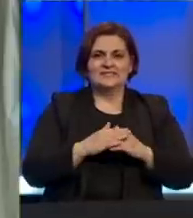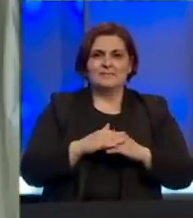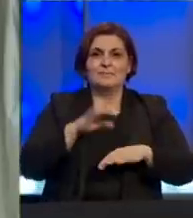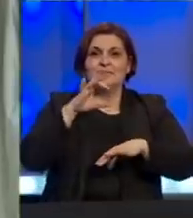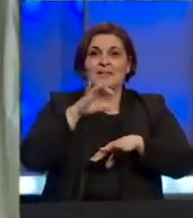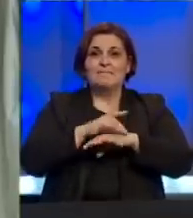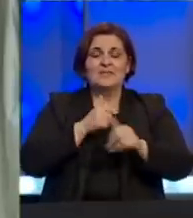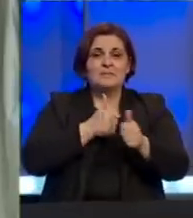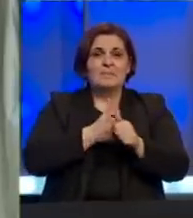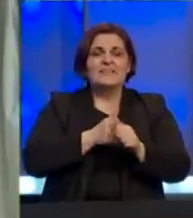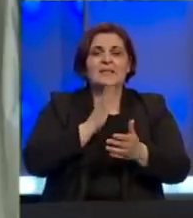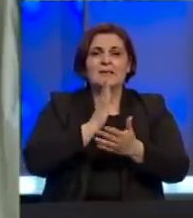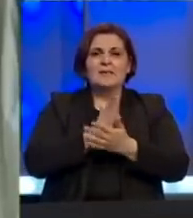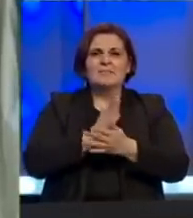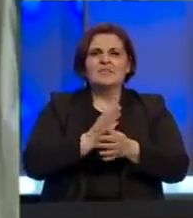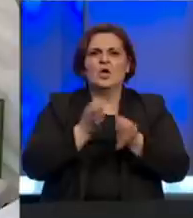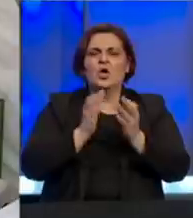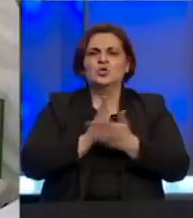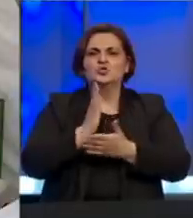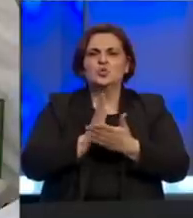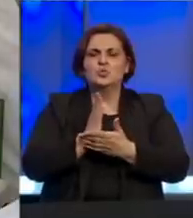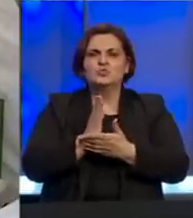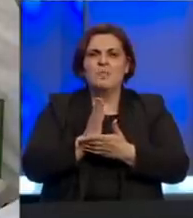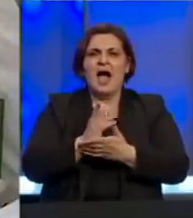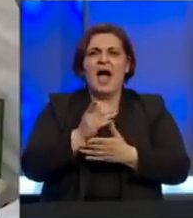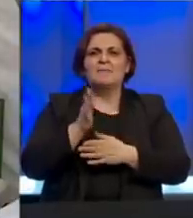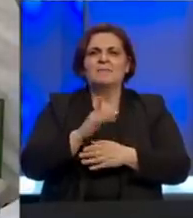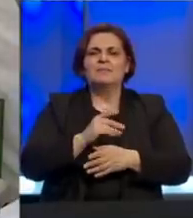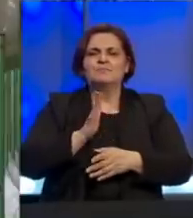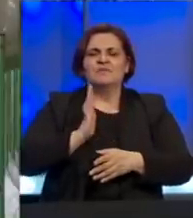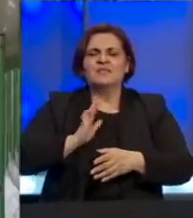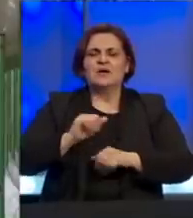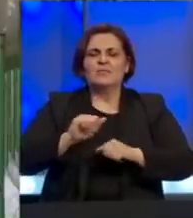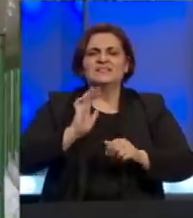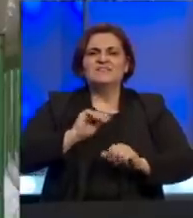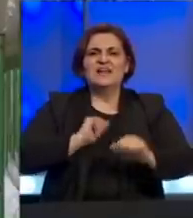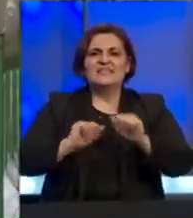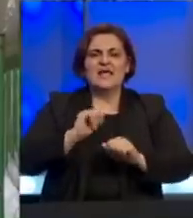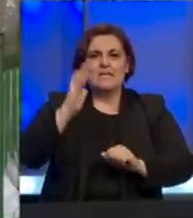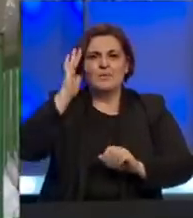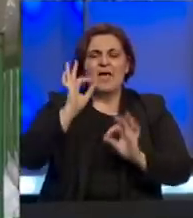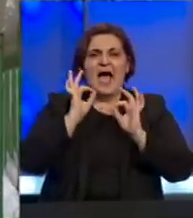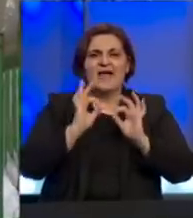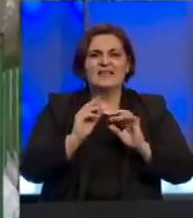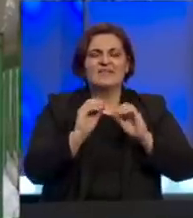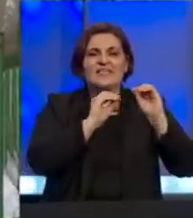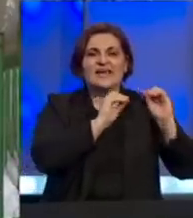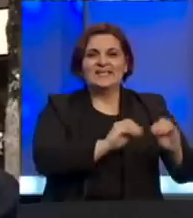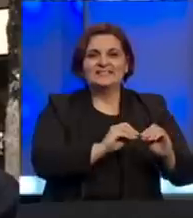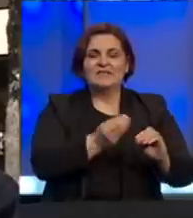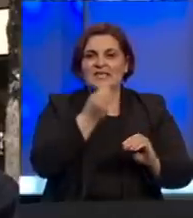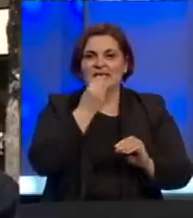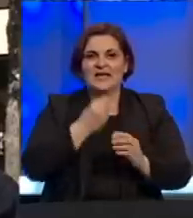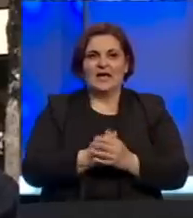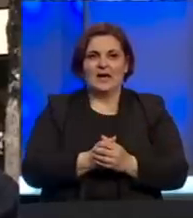Medicinski nadzor provoditi će epidemiološka služba, a pripadnici Federalne uprave civilne zaštite će se pobrinuti za adekvatan smještaj i hranu.